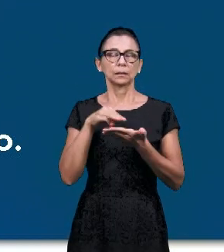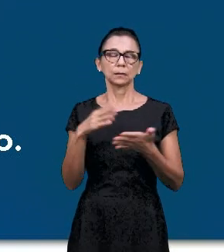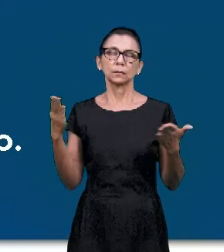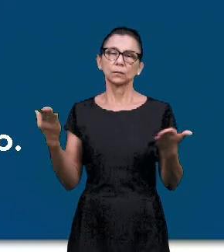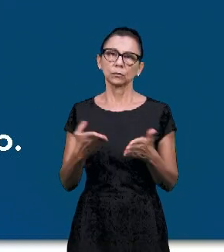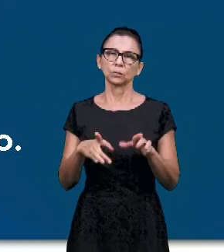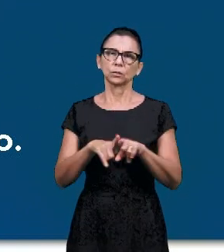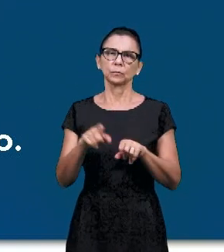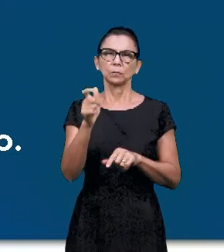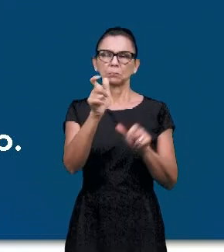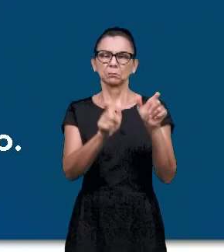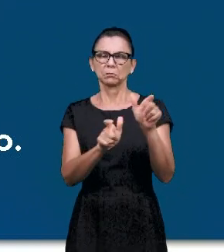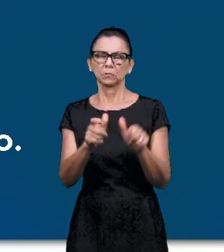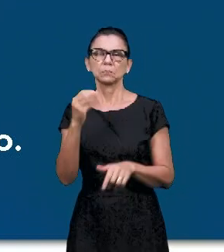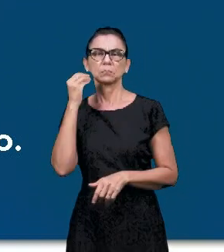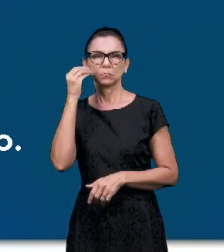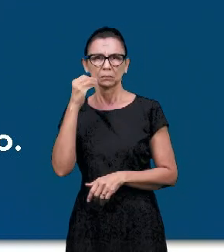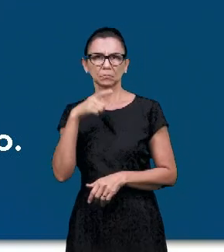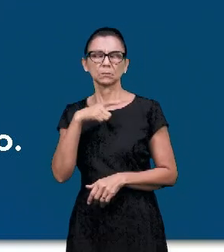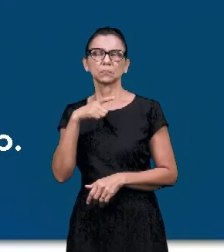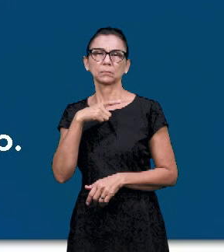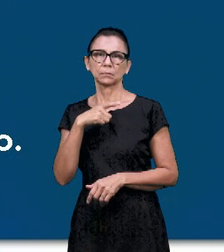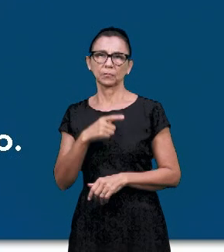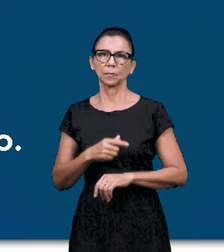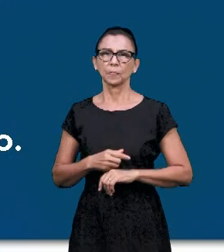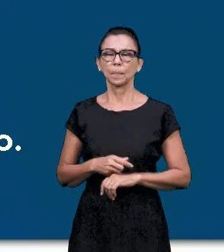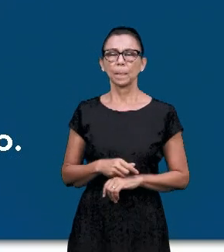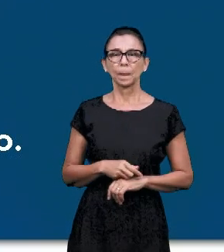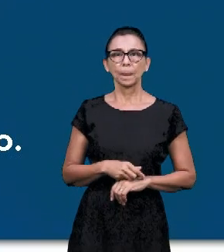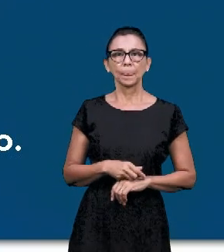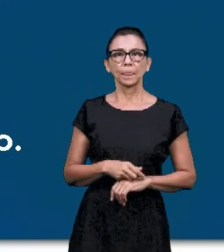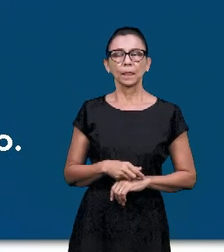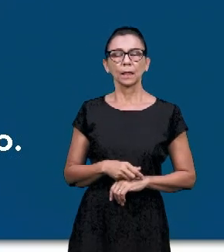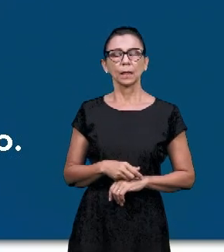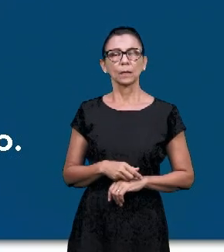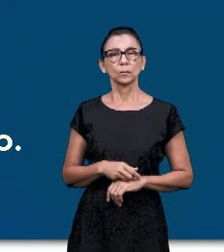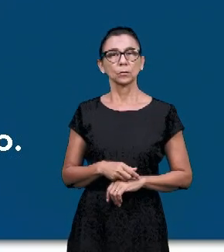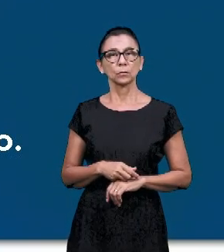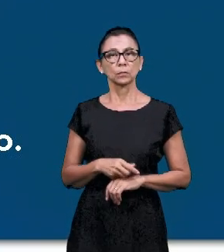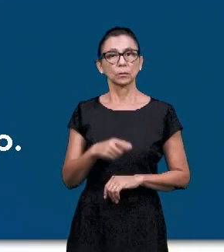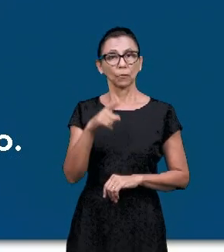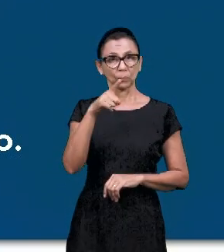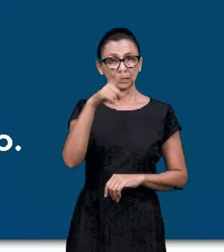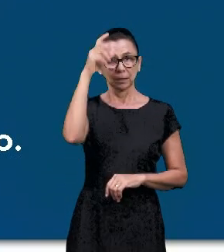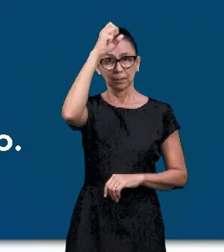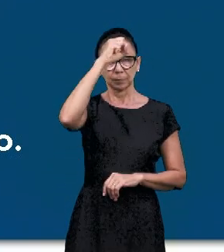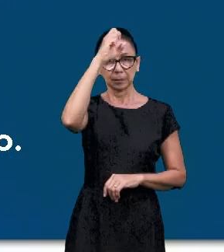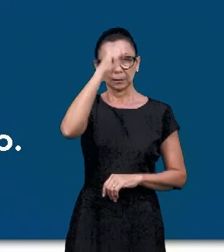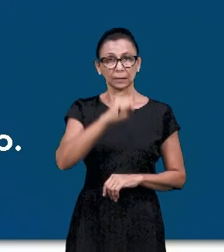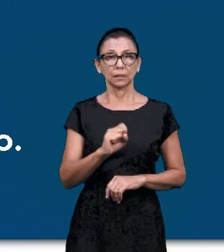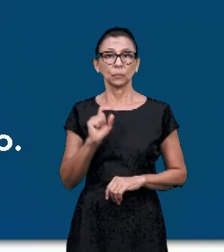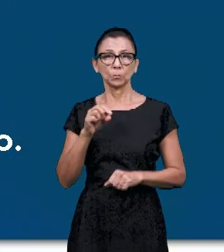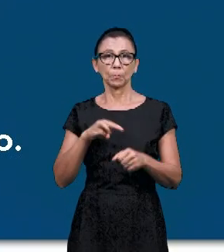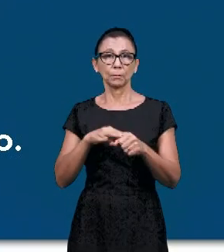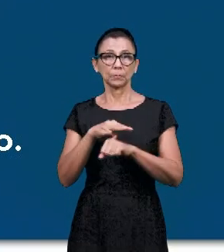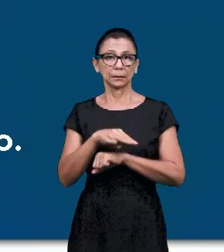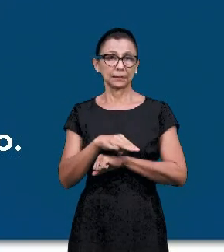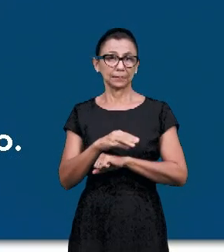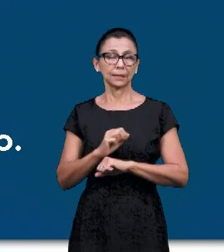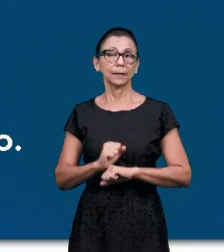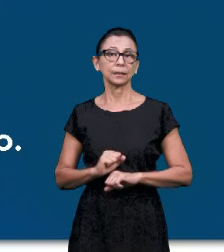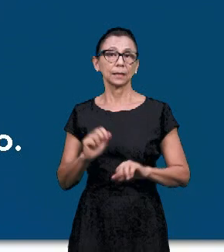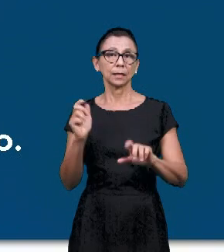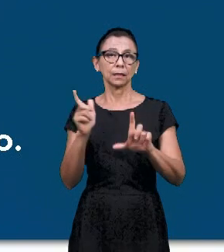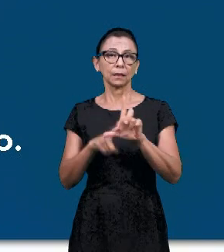И многие понимают сегодня, многие приходят, спрашивают, и Бог дает им переживания. И так вы научитесь,